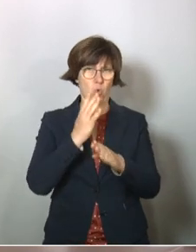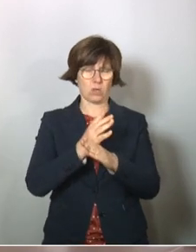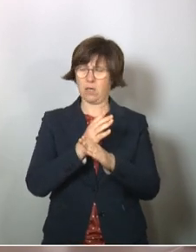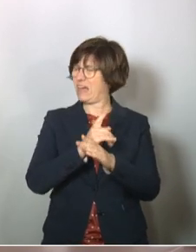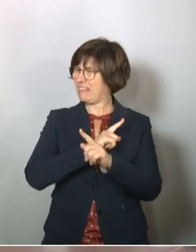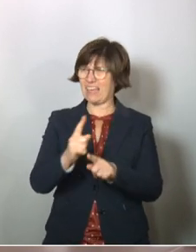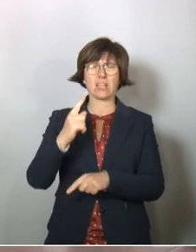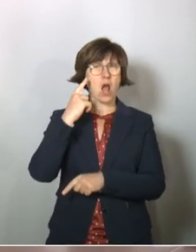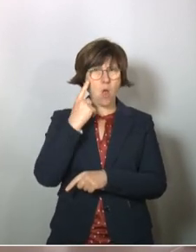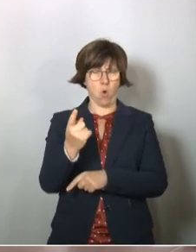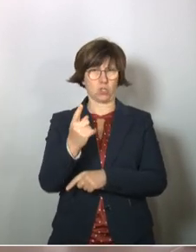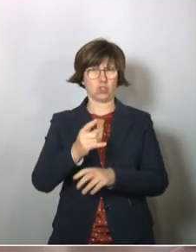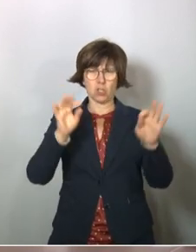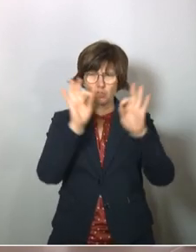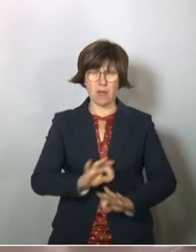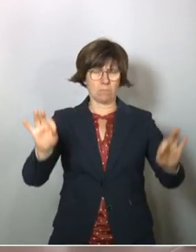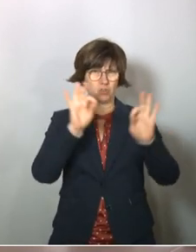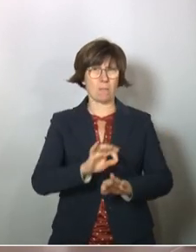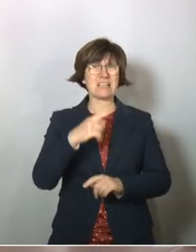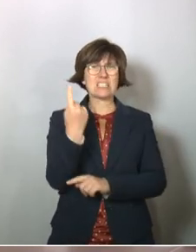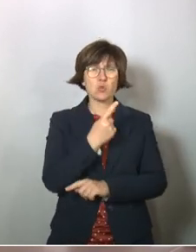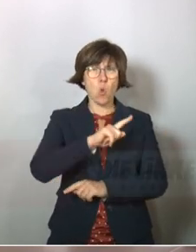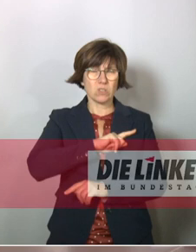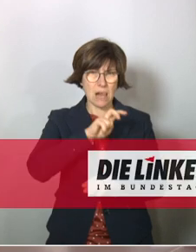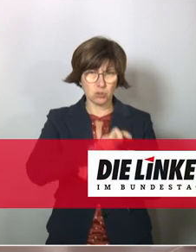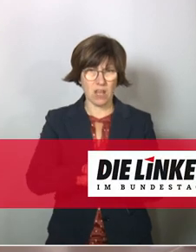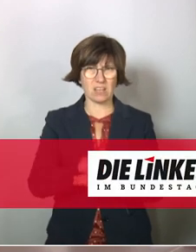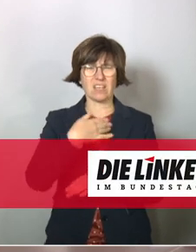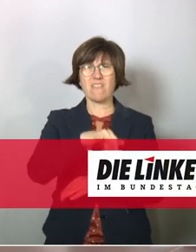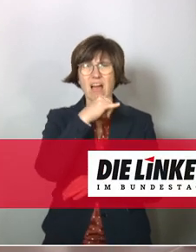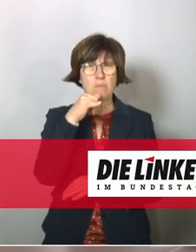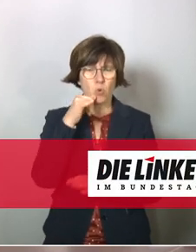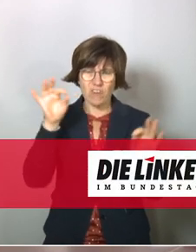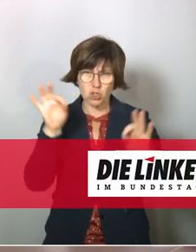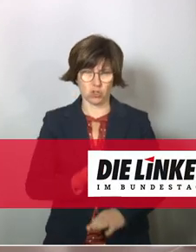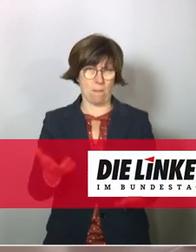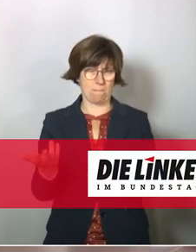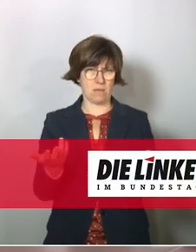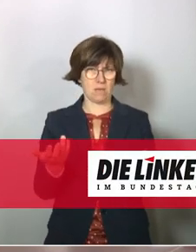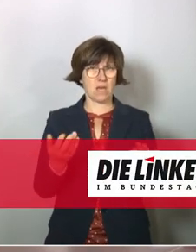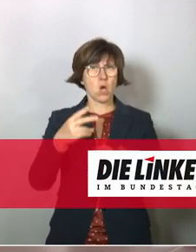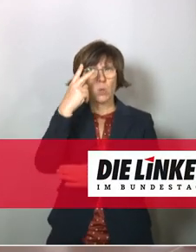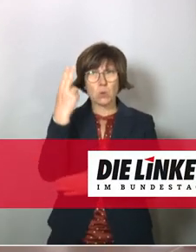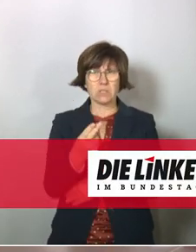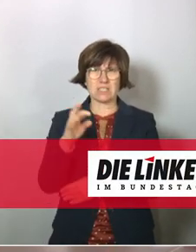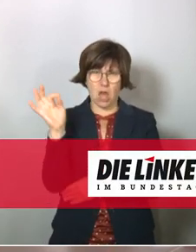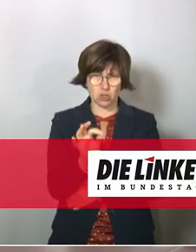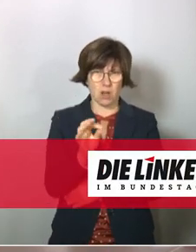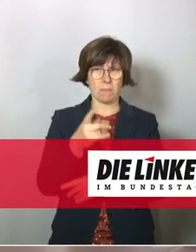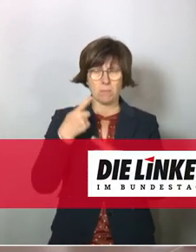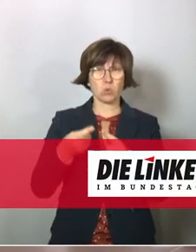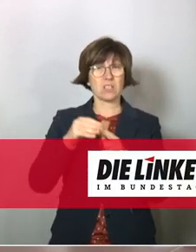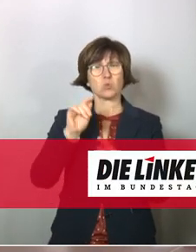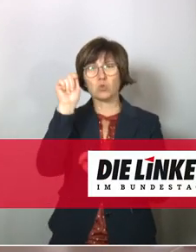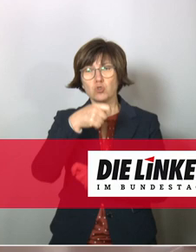war unlogisch. Es ging richtig schlecht den Solo-Selbstständigen, den Freiberuflerinnen und Freiberuflern, den Künstlerinnen und Künstlern und auch